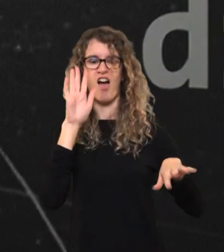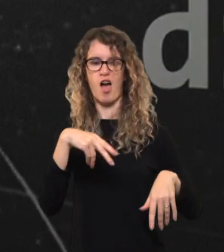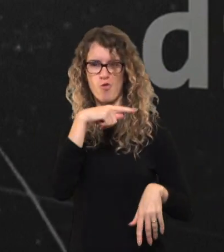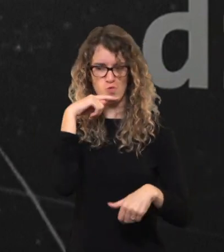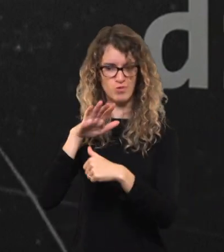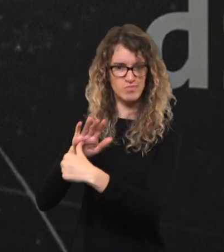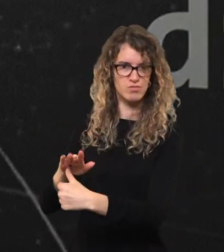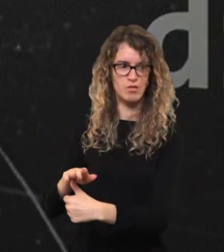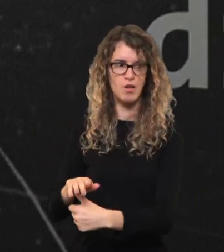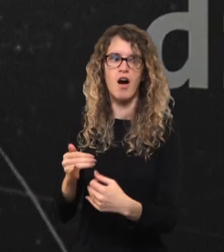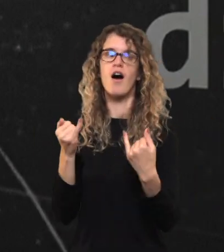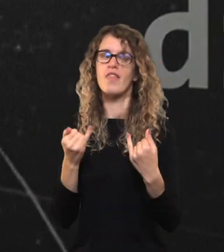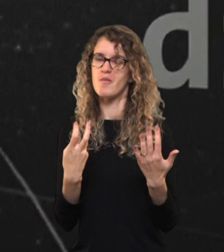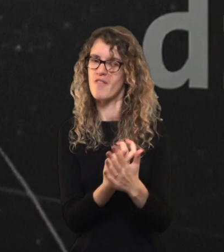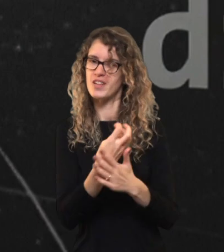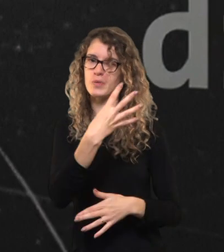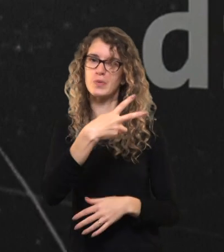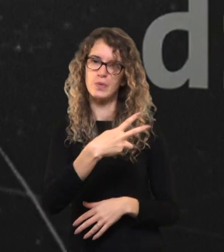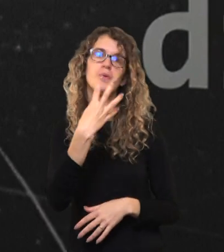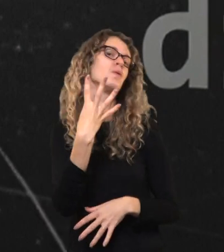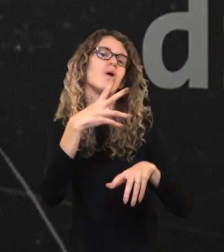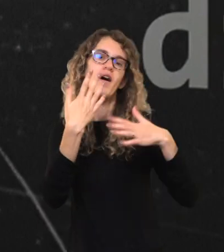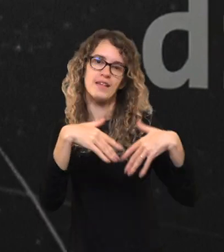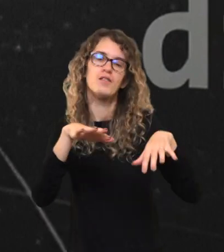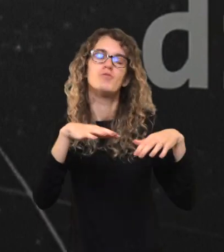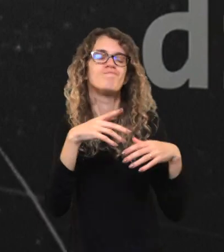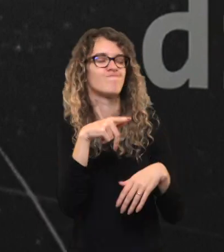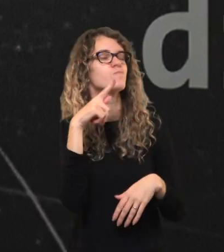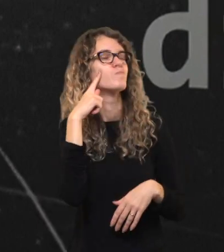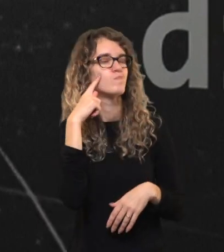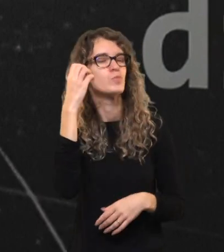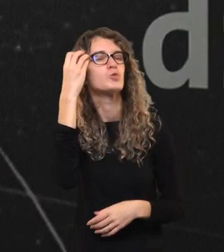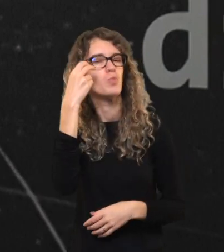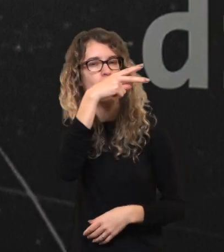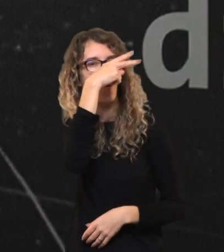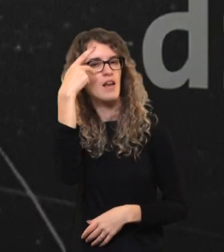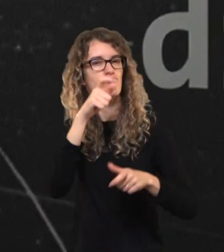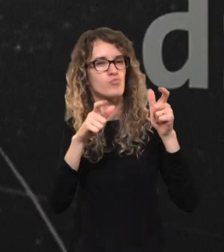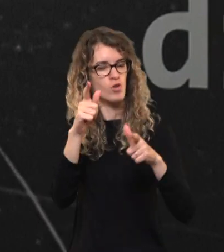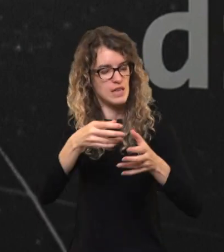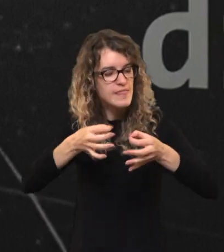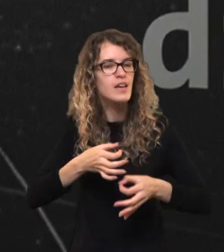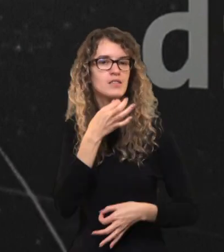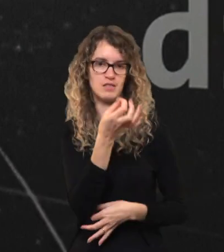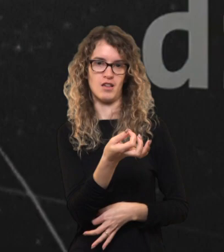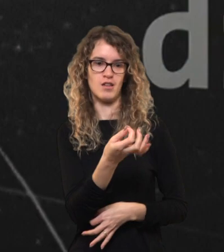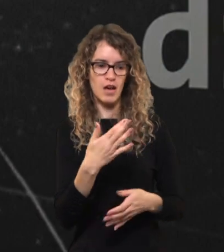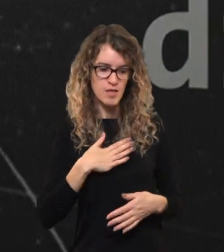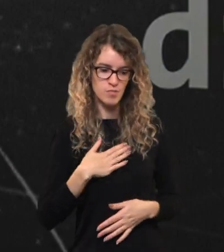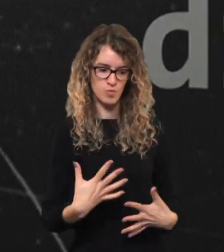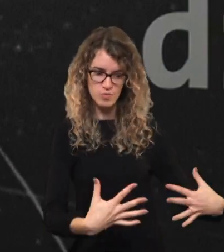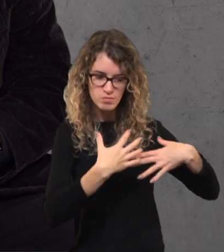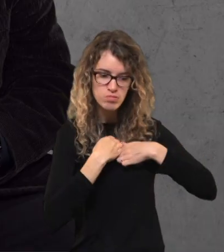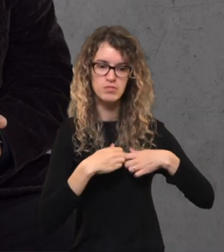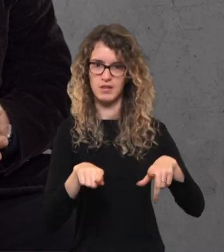vasarį 24 sako, o Lietuviai visgi kalbėjo, žinai. Ar mes patys pakankamai kariaujam šitą propagandinį karą, nes mūsų